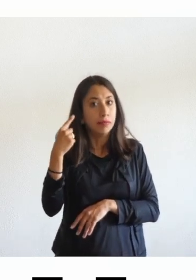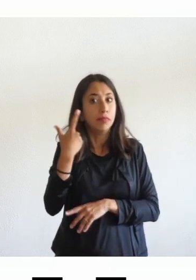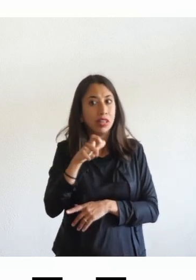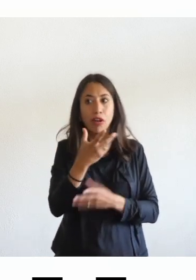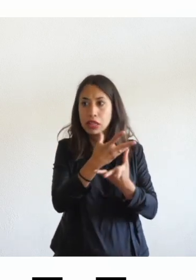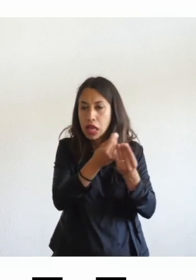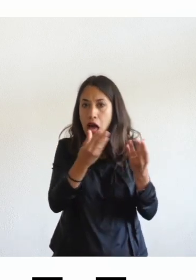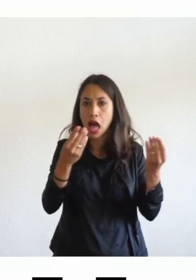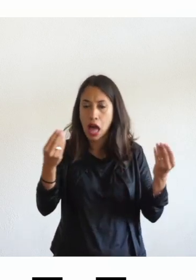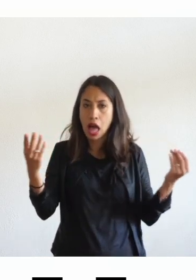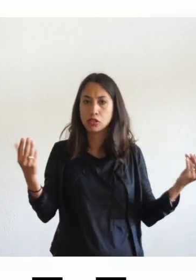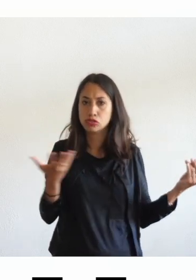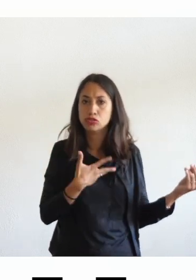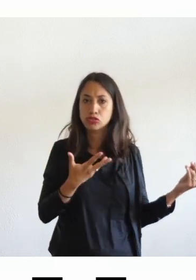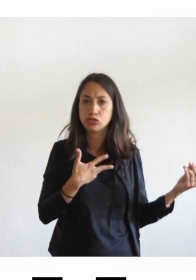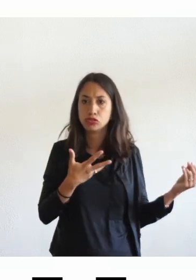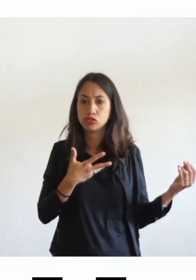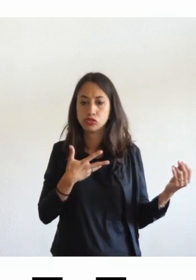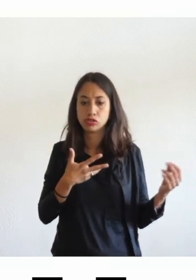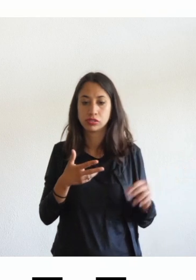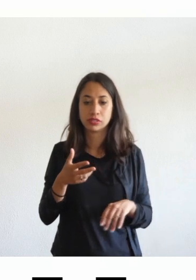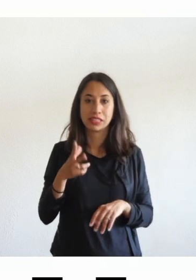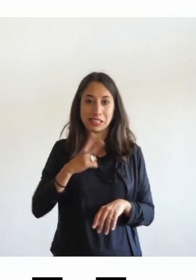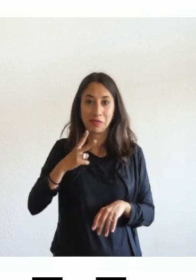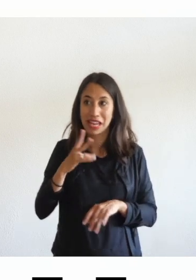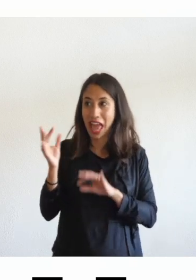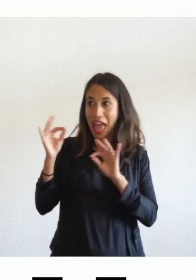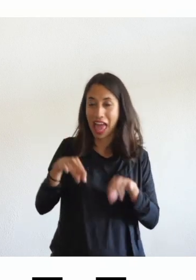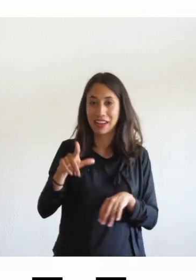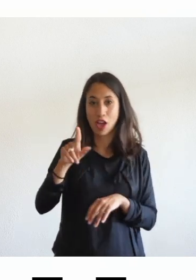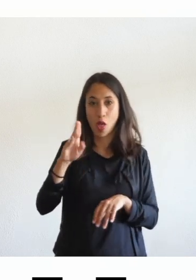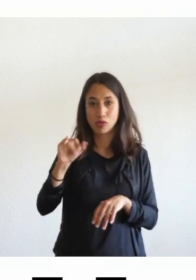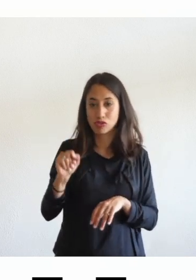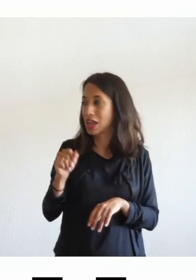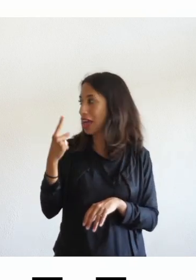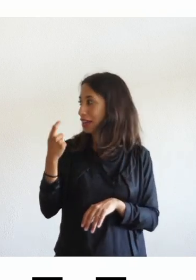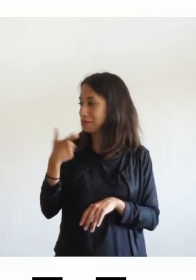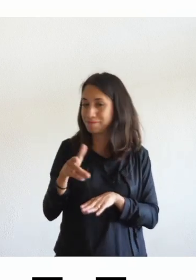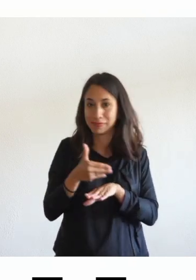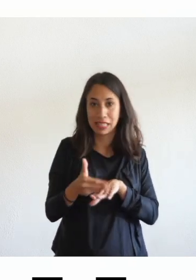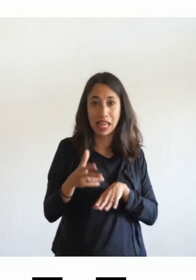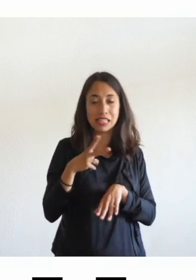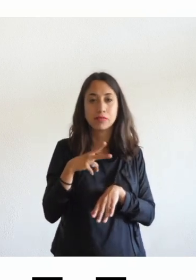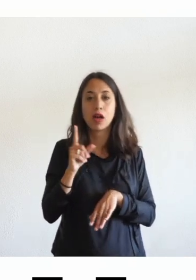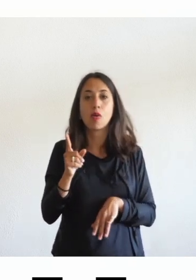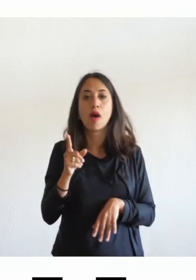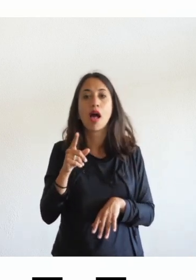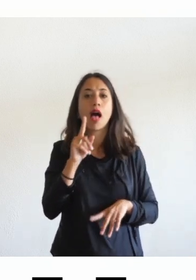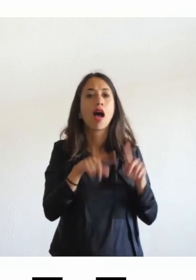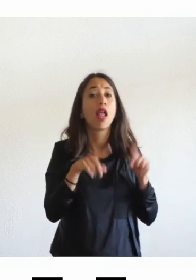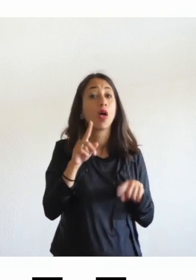come avrebbe spiegato speriamo che fra qualche minuto lo spiegherà lei Lucia per molte persone l'accesso all